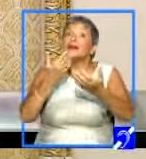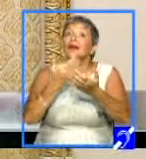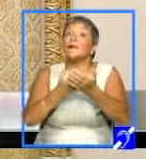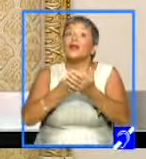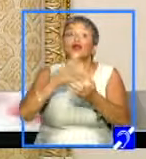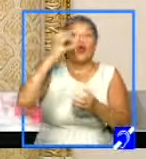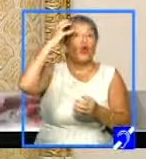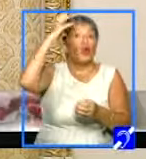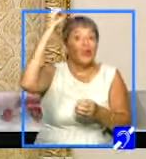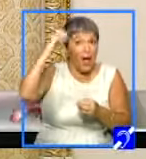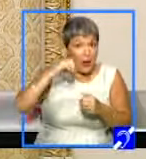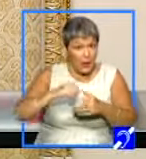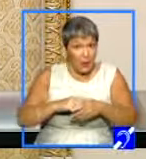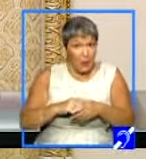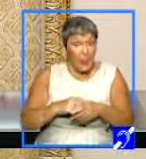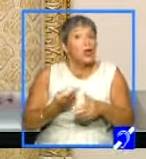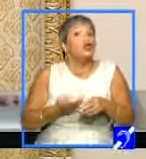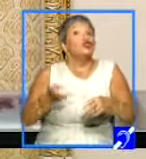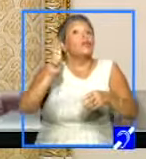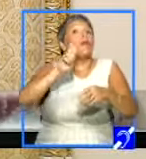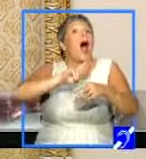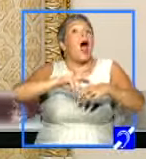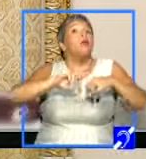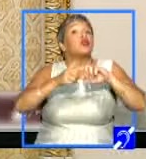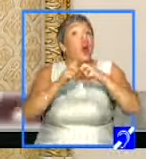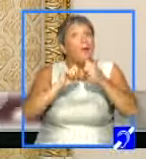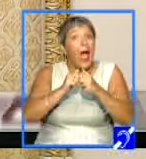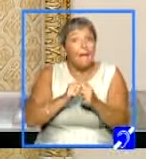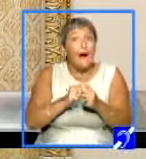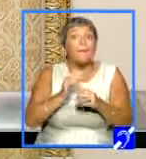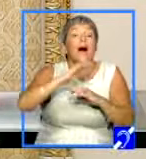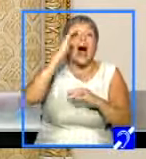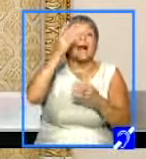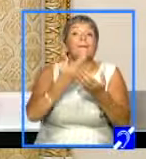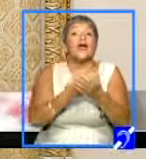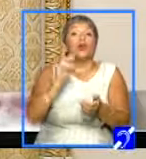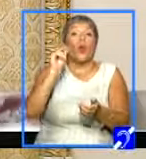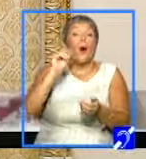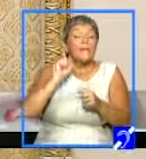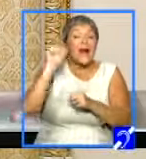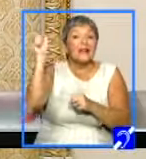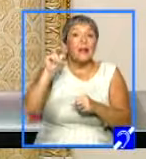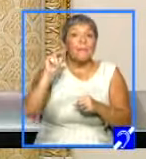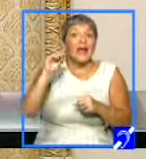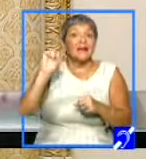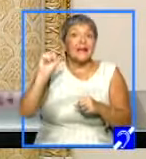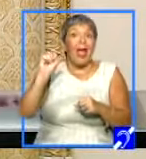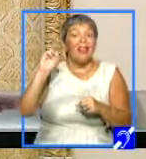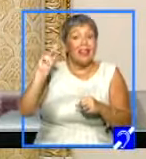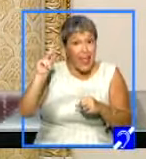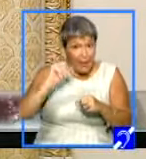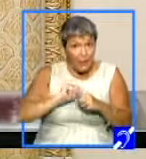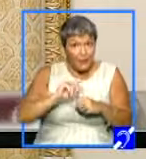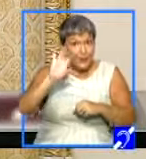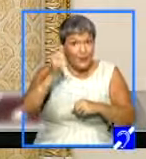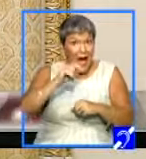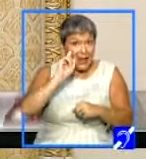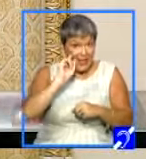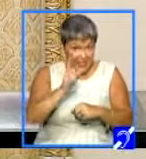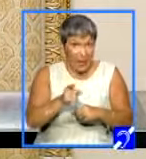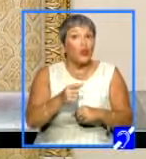pentru guvern și din ce în ce mai problematică pentru PSD. Dar, trebuie să